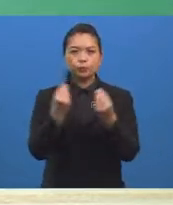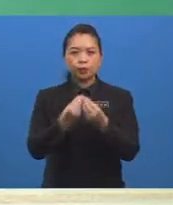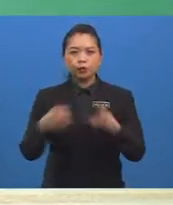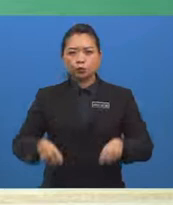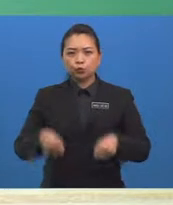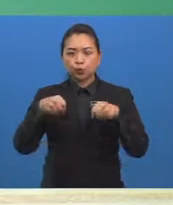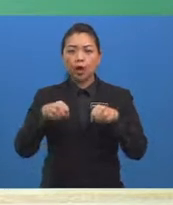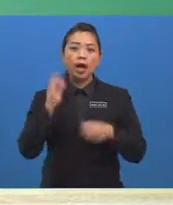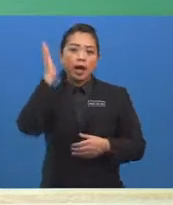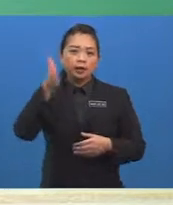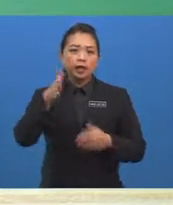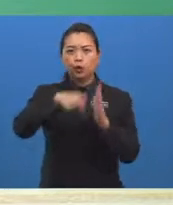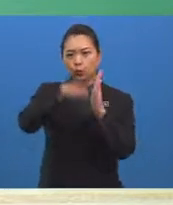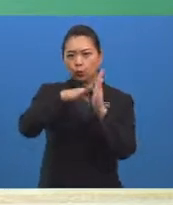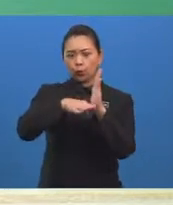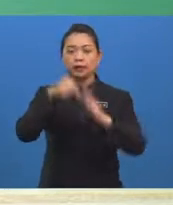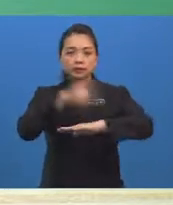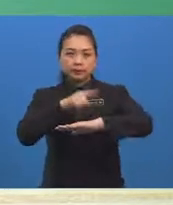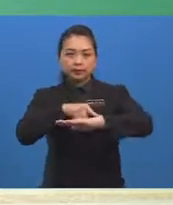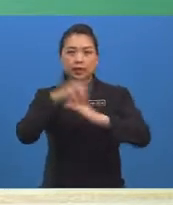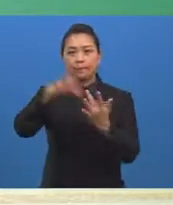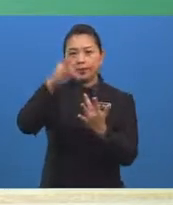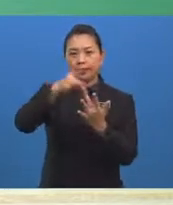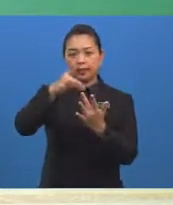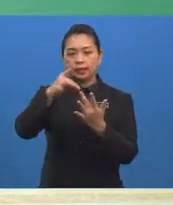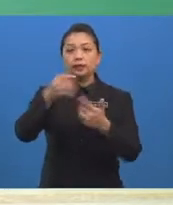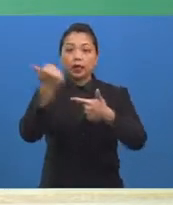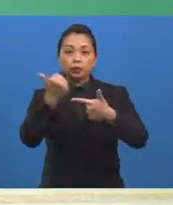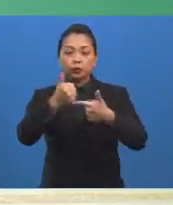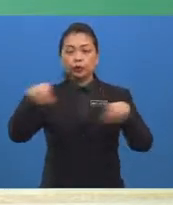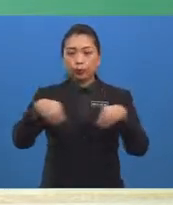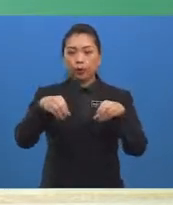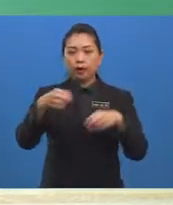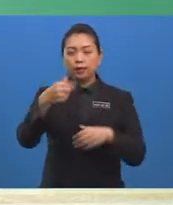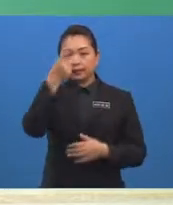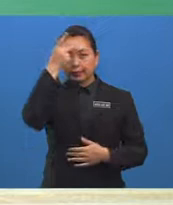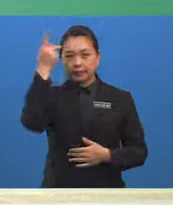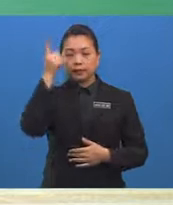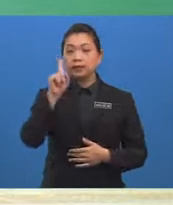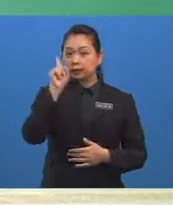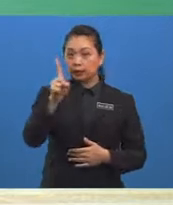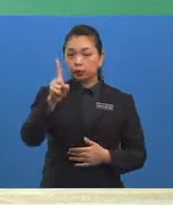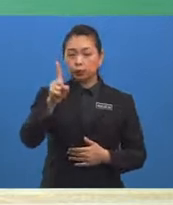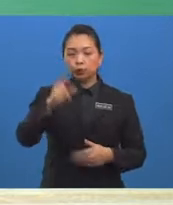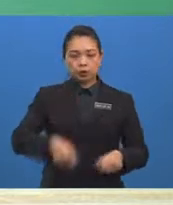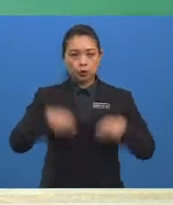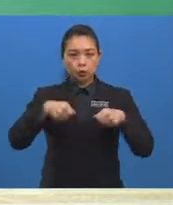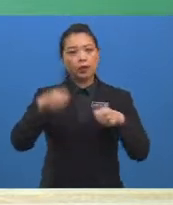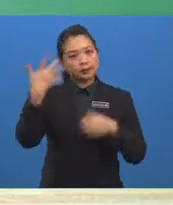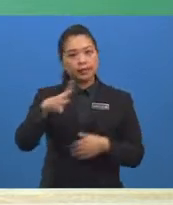semasa pilihan kedua dibuat kerana sehelai seluar telah dipilih sebelumnya